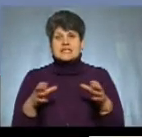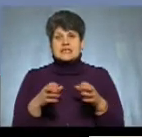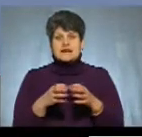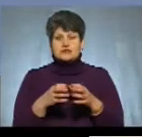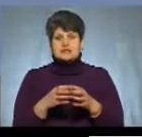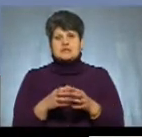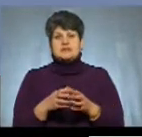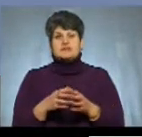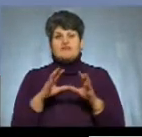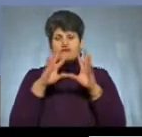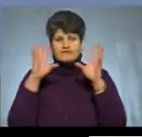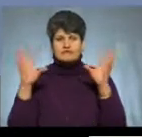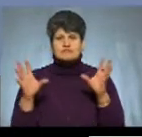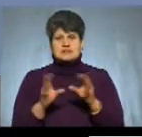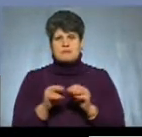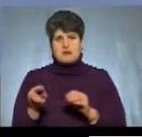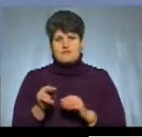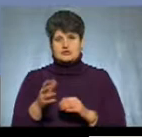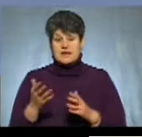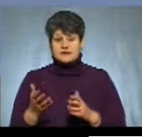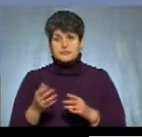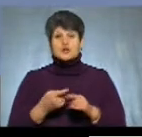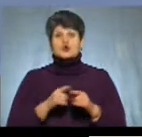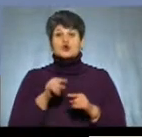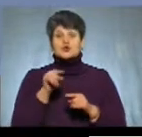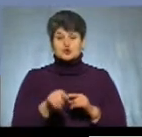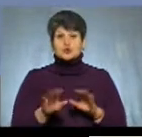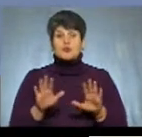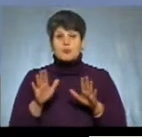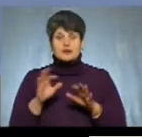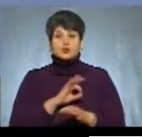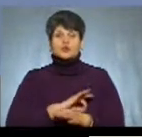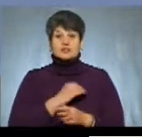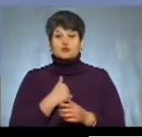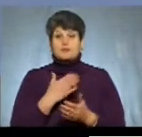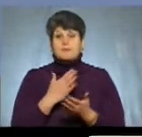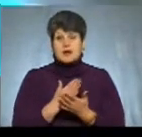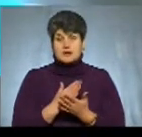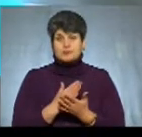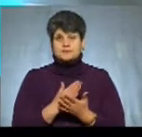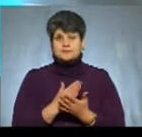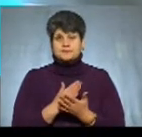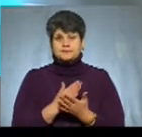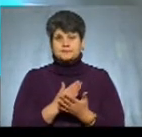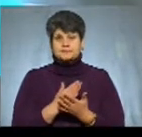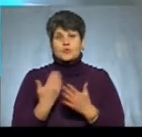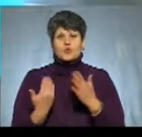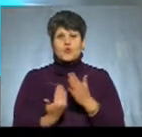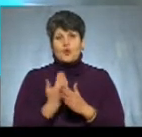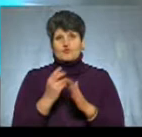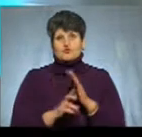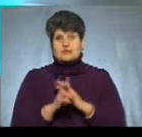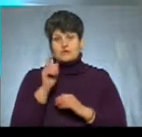Православ'ям. З того моменту вже в церковному плані, юридично, ми маємо нову церкву